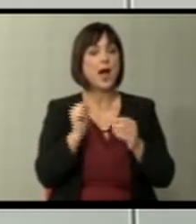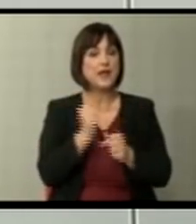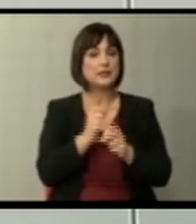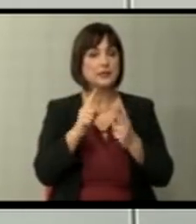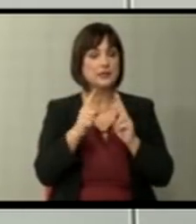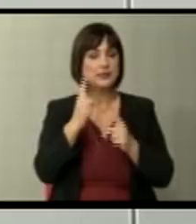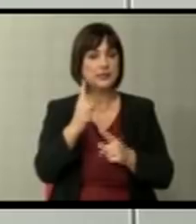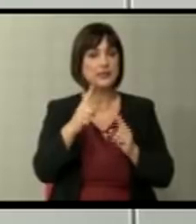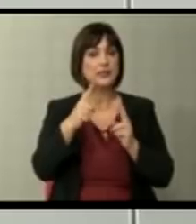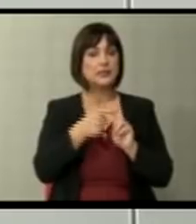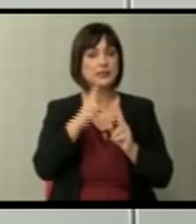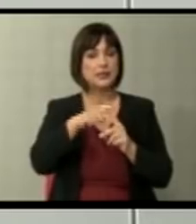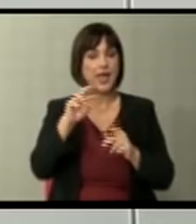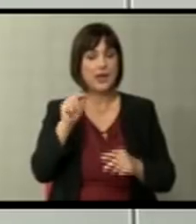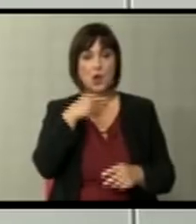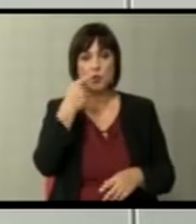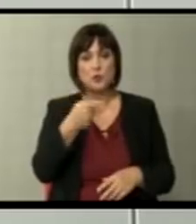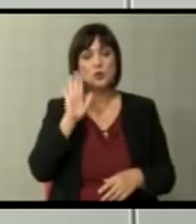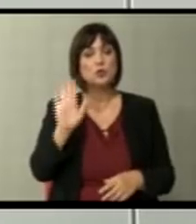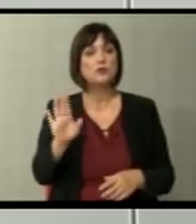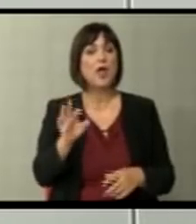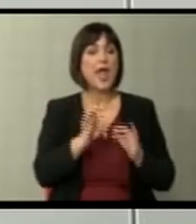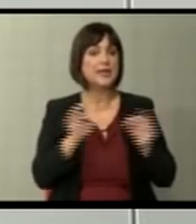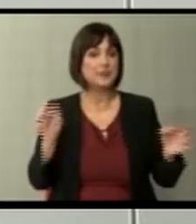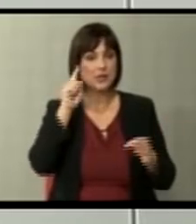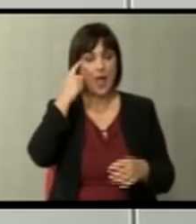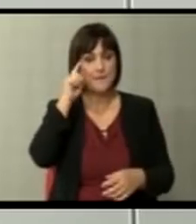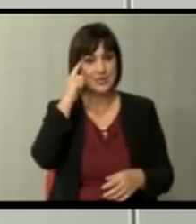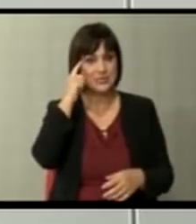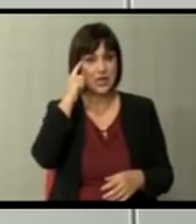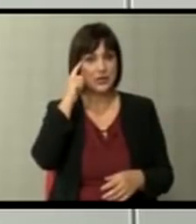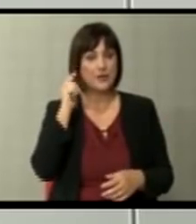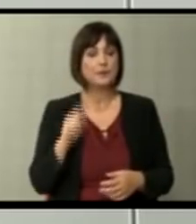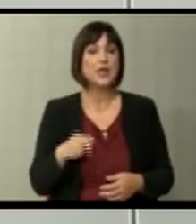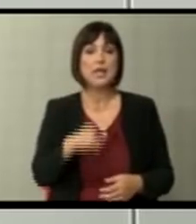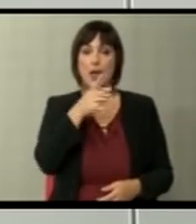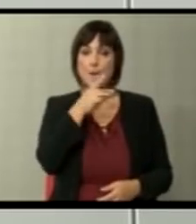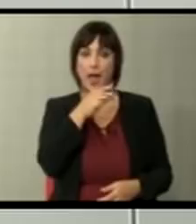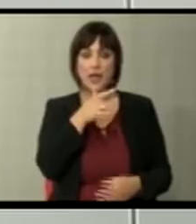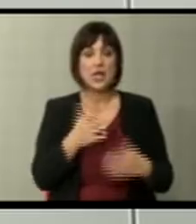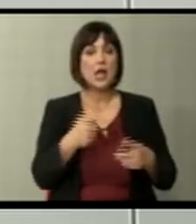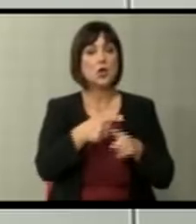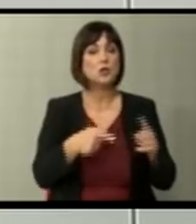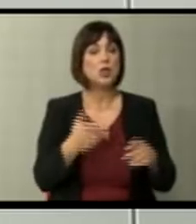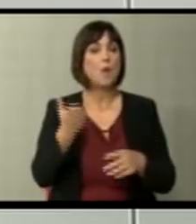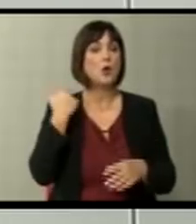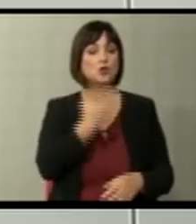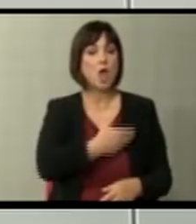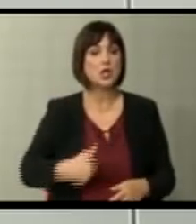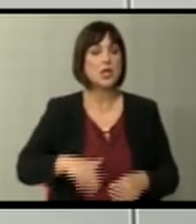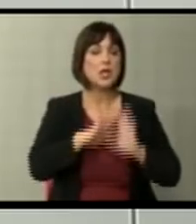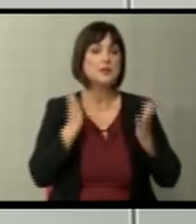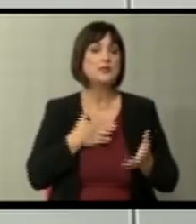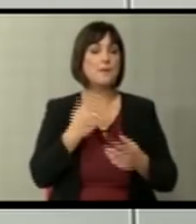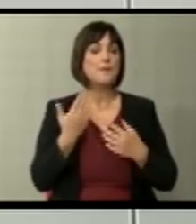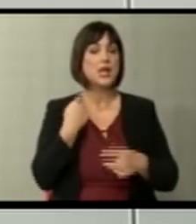го споменуваме со неговото експертско мислије дека Македонија, како делот пранешнега Славија, ги има сите